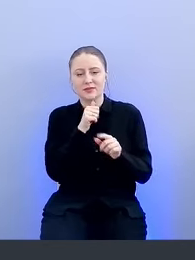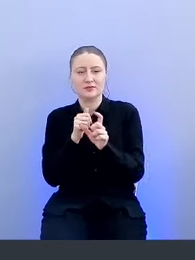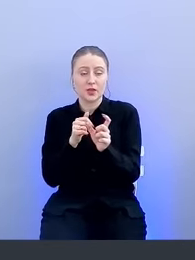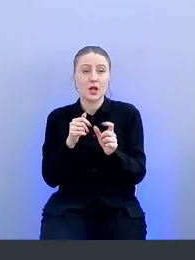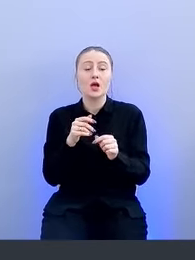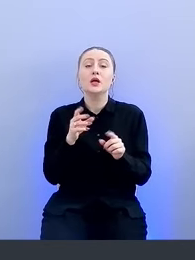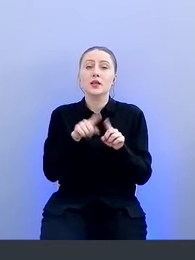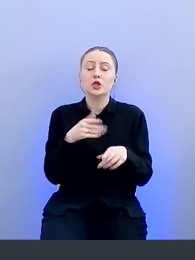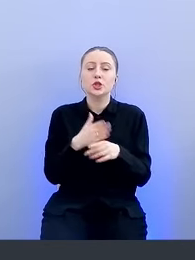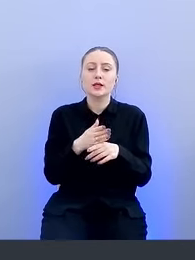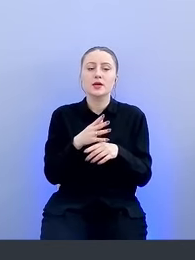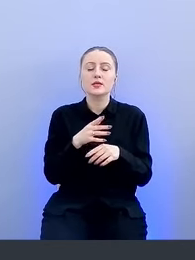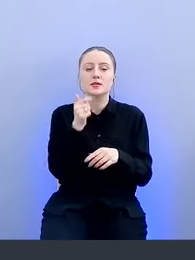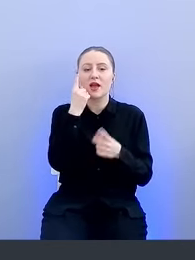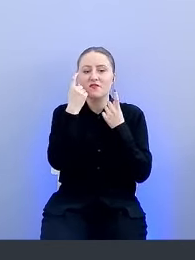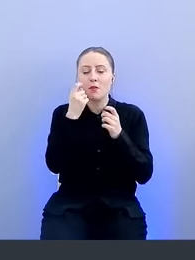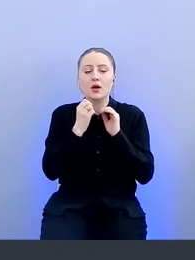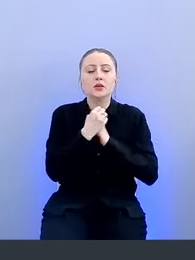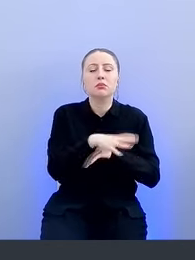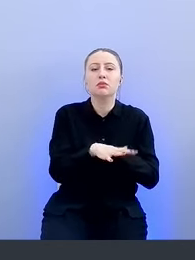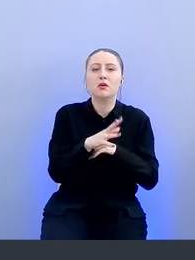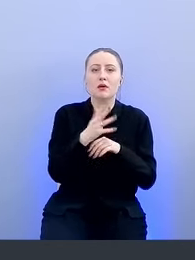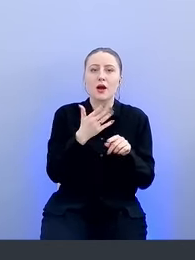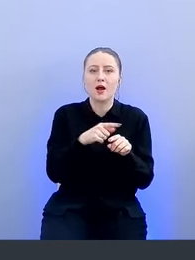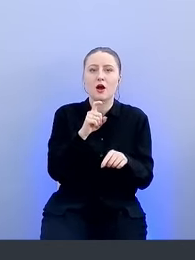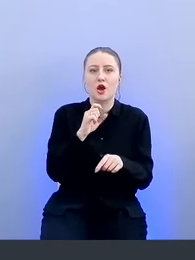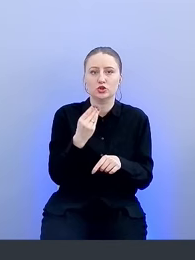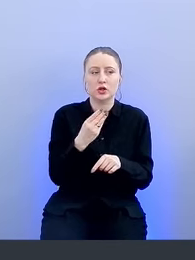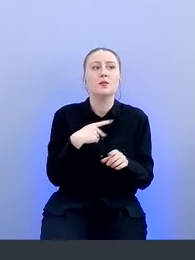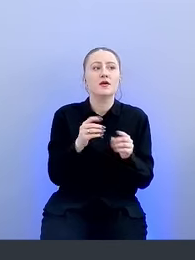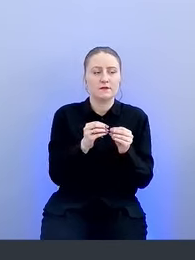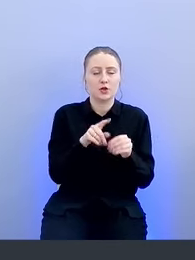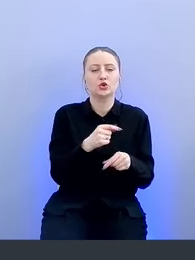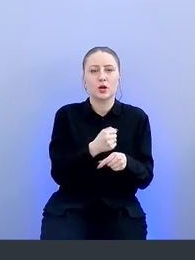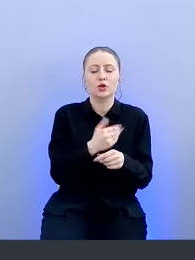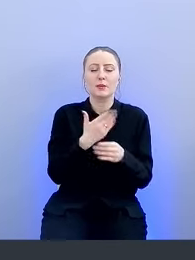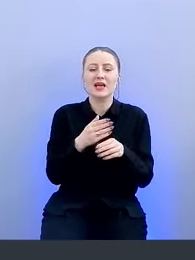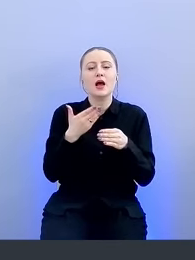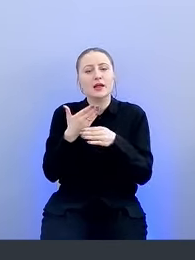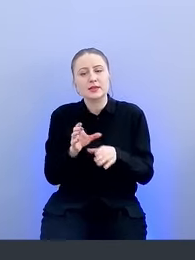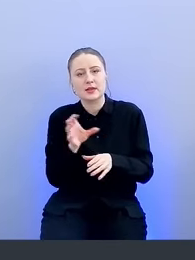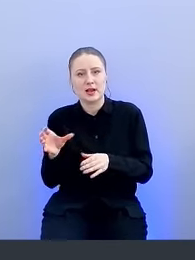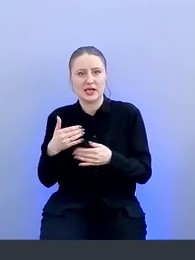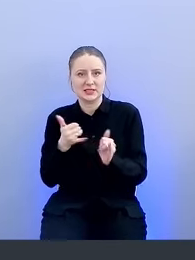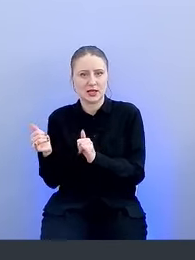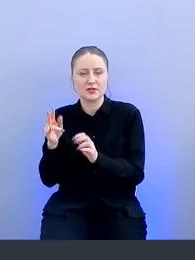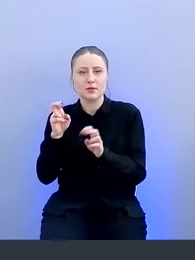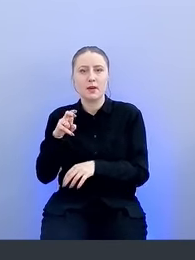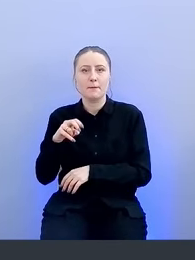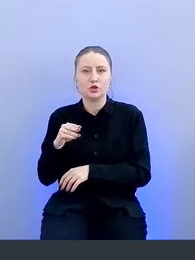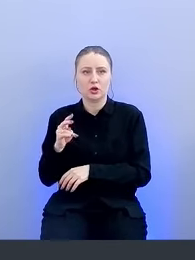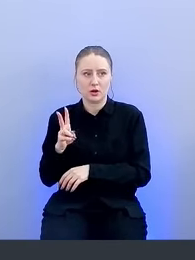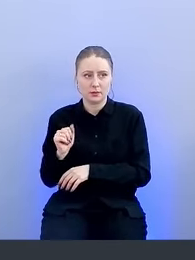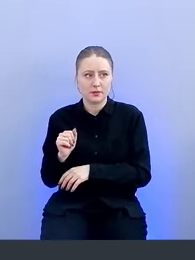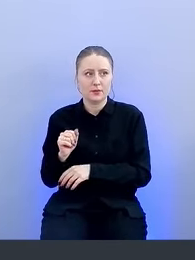утечки с хэшами. С ними мы тоже работаем. Для этого у нас есть отдельный сервис «Печка». Он также имеет веб